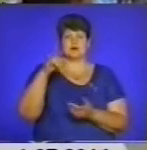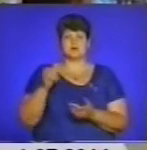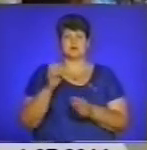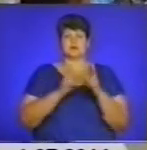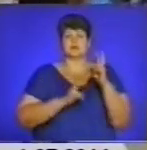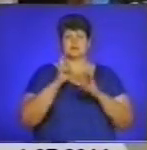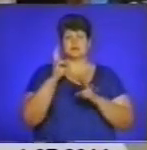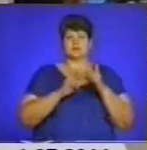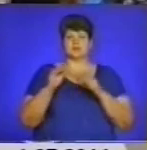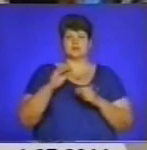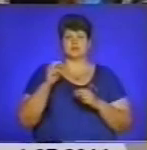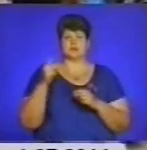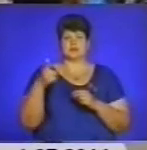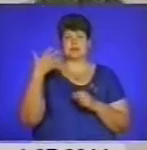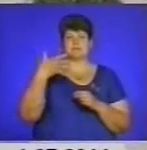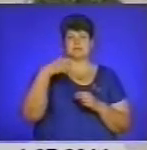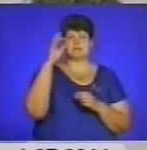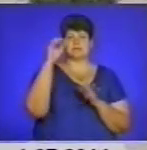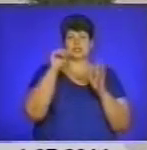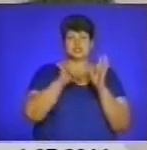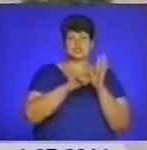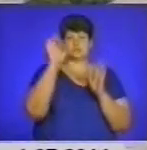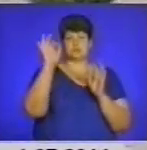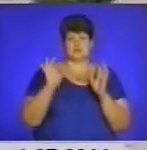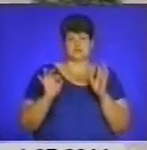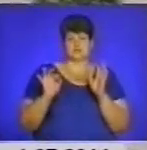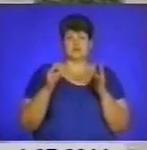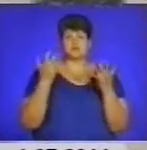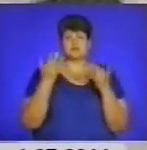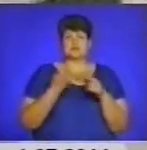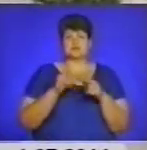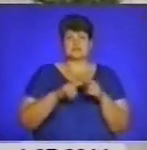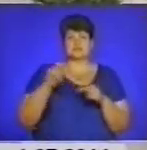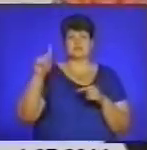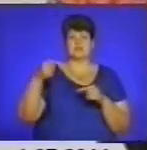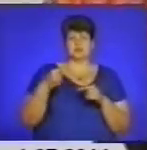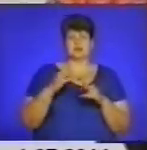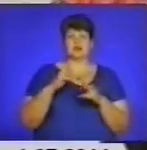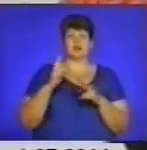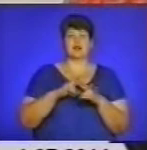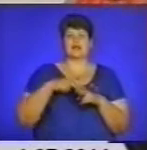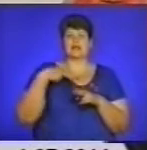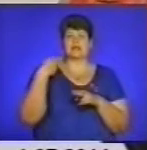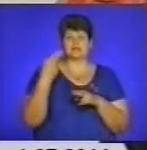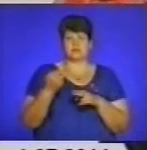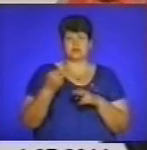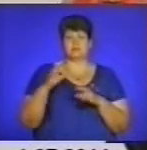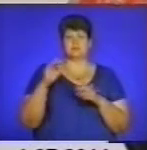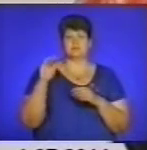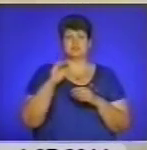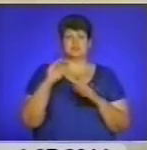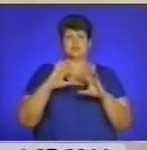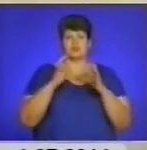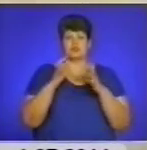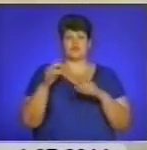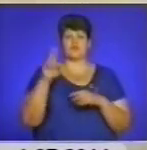житлово-комунального господарства на 56%. Оскільки така вимога кредитора Міжнародного валютного фонду. Майже на 70